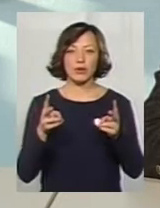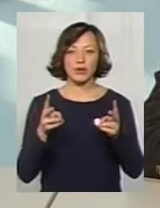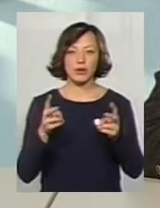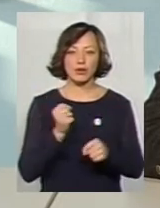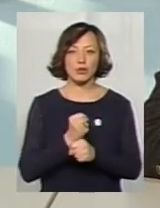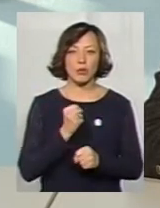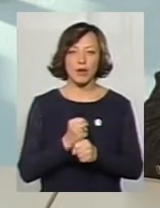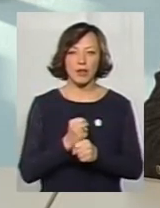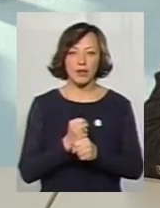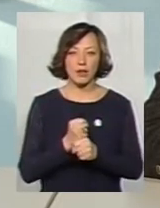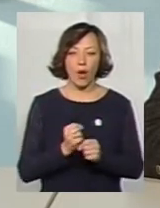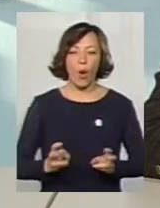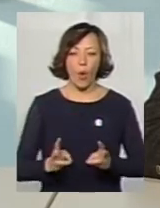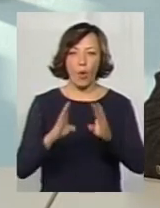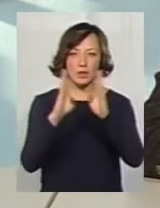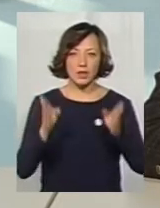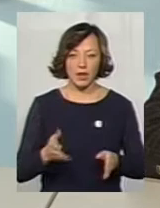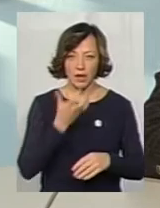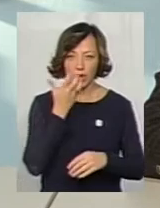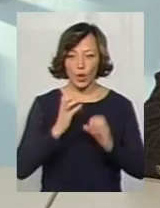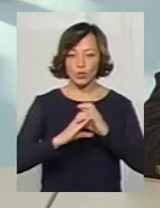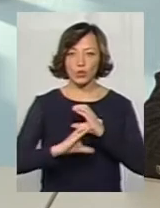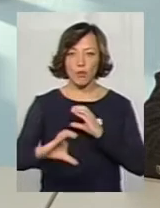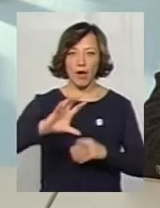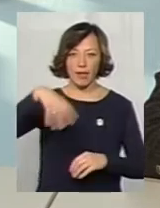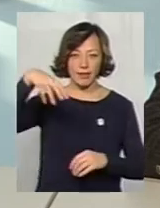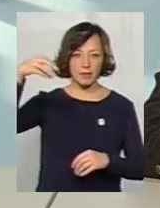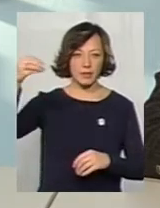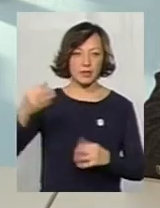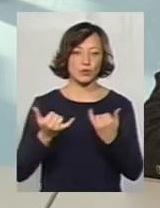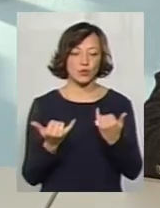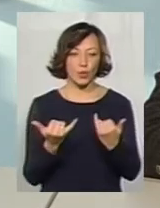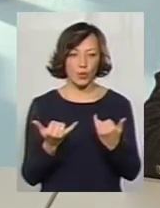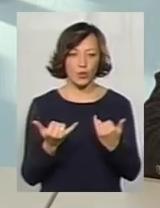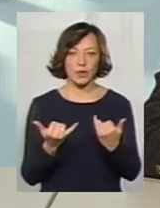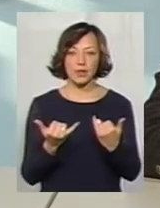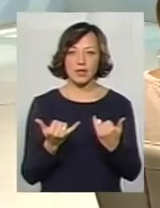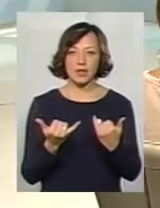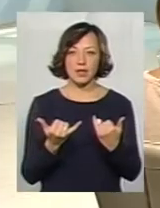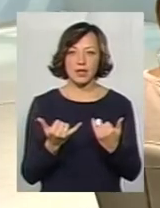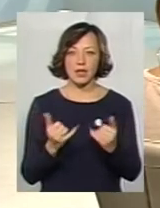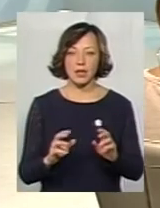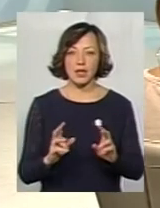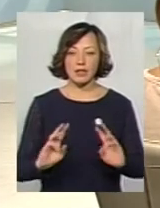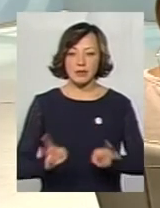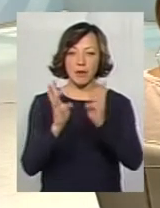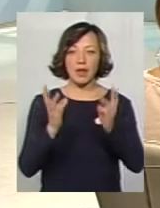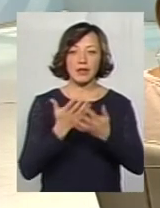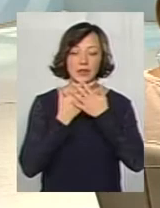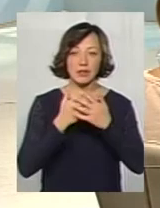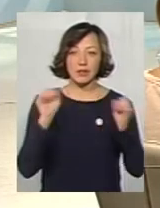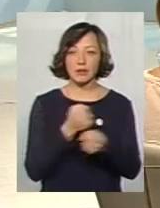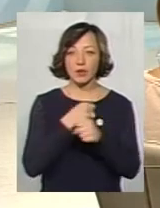зробили котельну. труба, димить, сьогодні, наприклад, її запалили, дихати не можна,